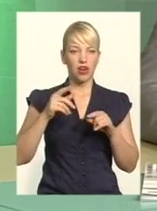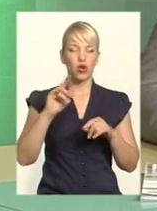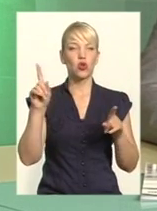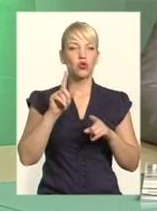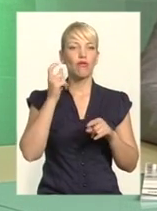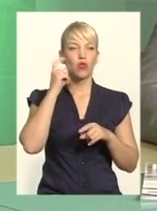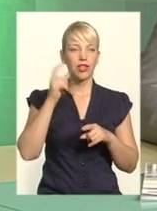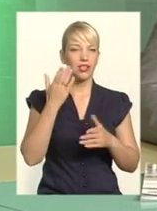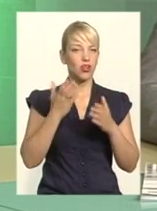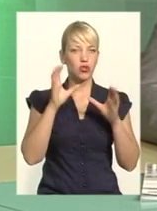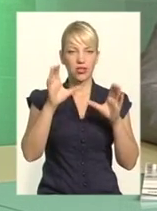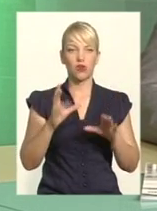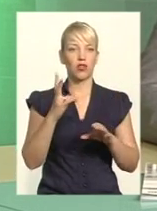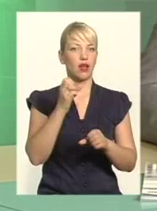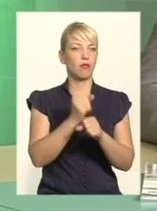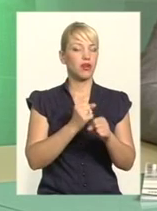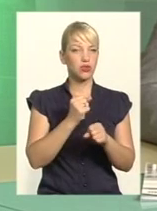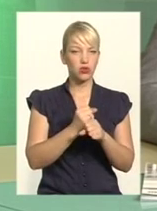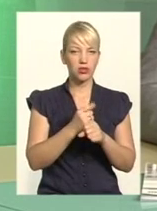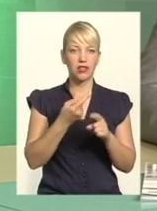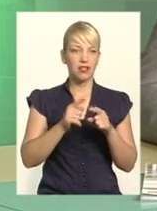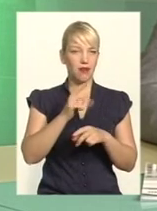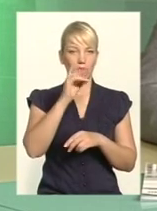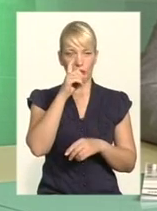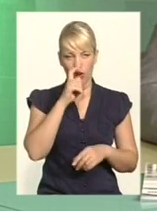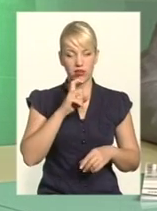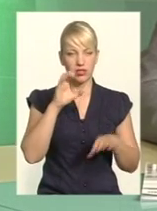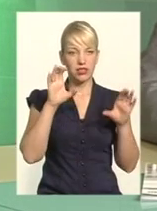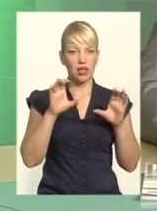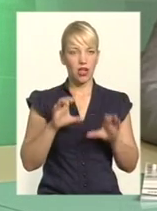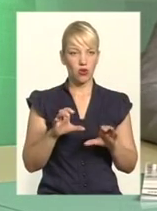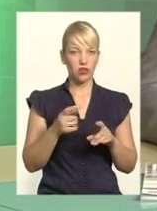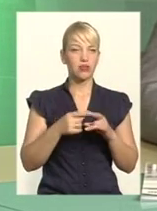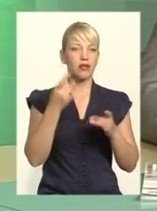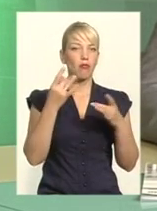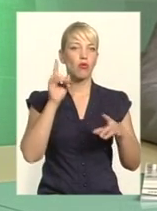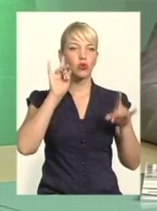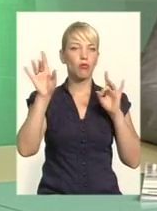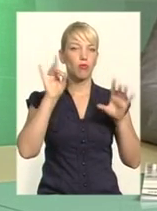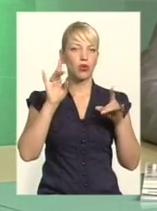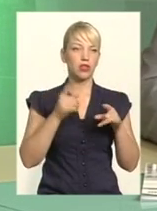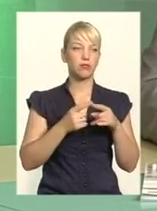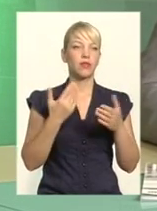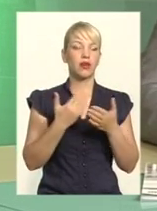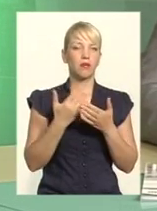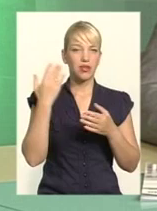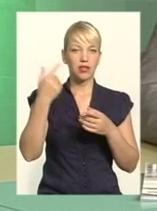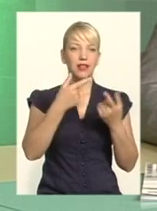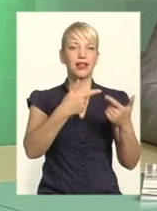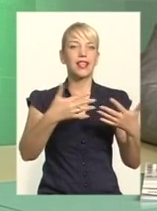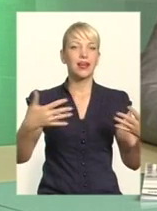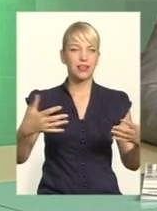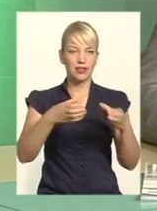популізм. Це просто в різні часи різні партії, різні політики. Вони ініціювали закони, вони їх